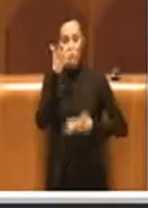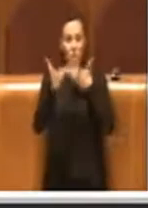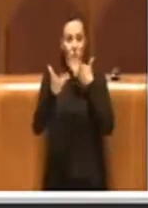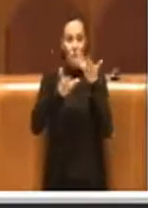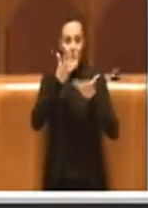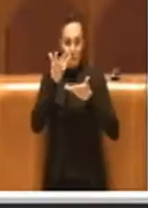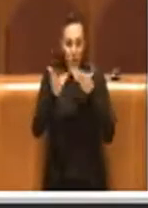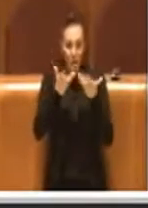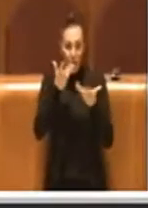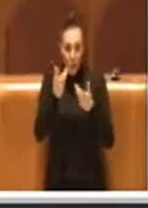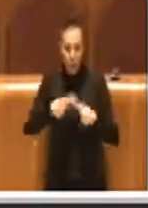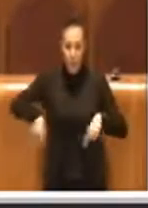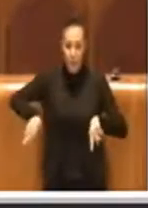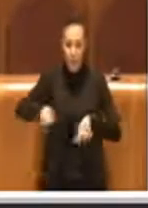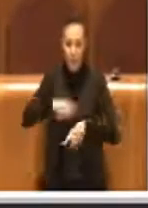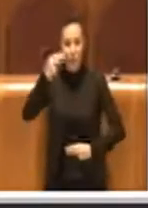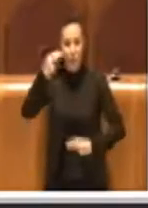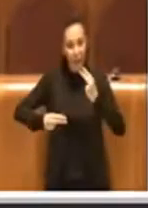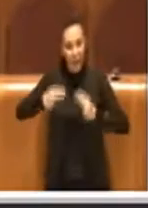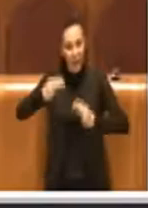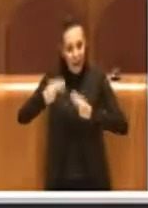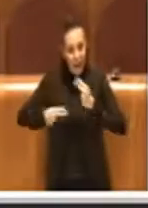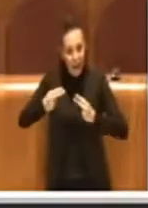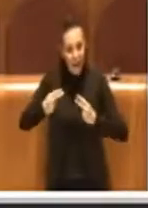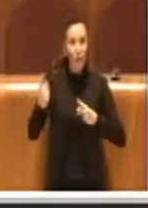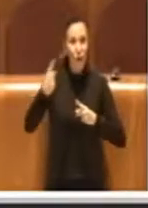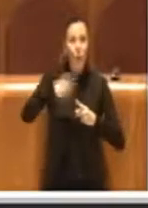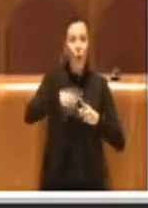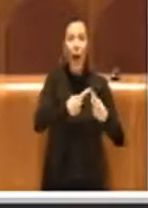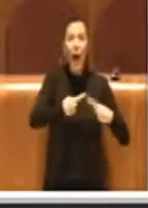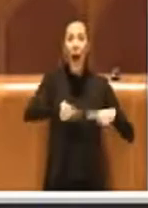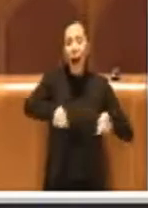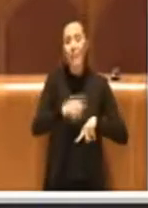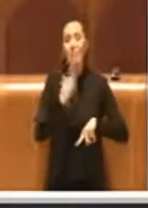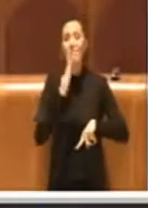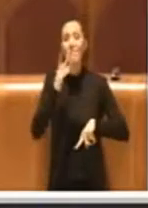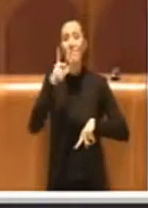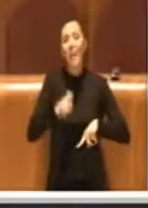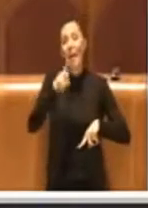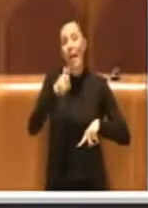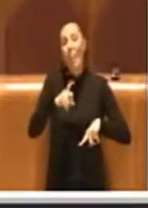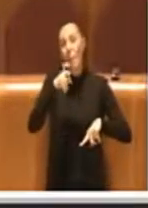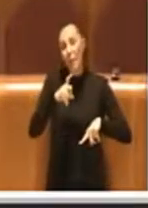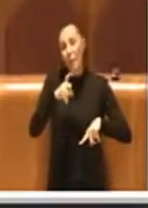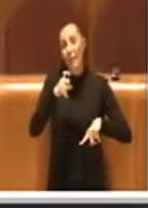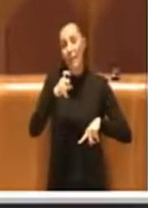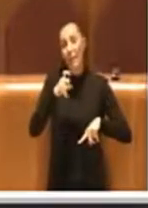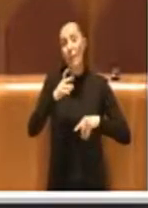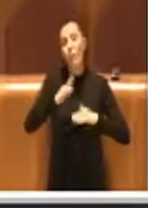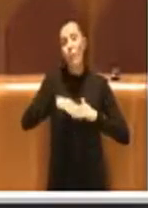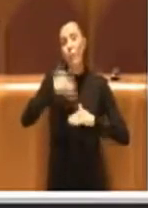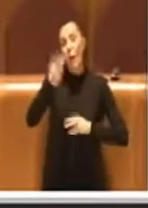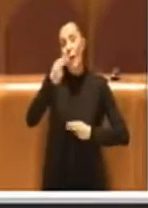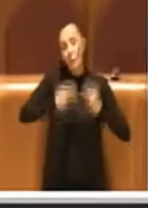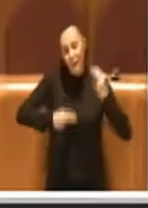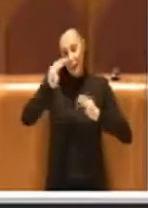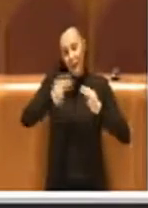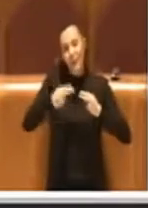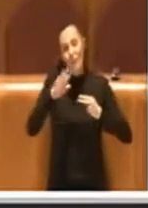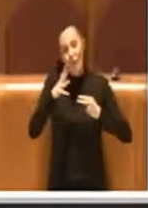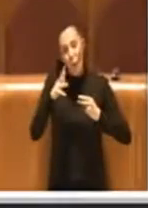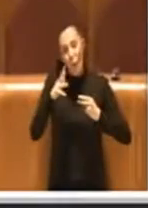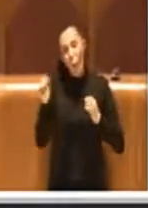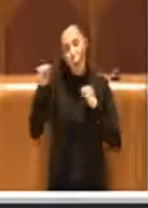spesso in Commissione Bilancio e in Aula di debiti fuori bilancio, forse li analizzano molto bene ora che sono in